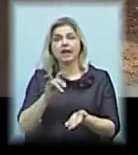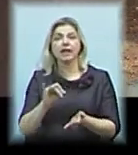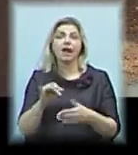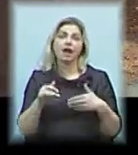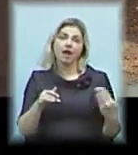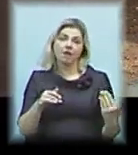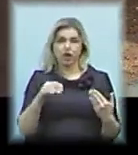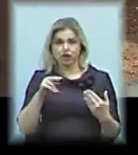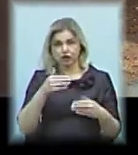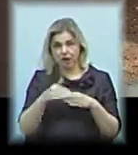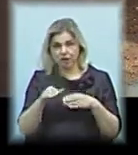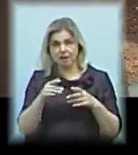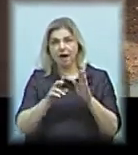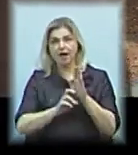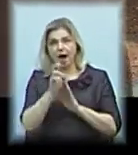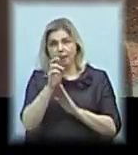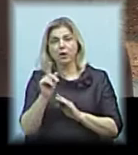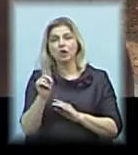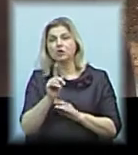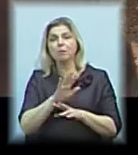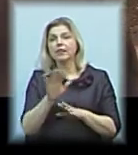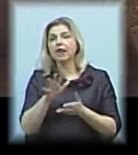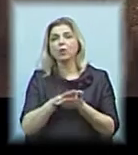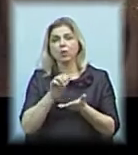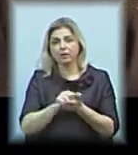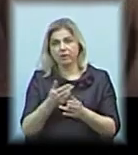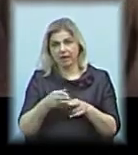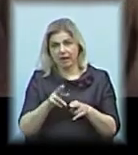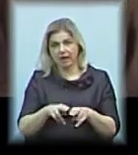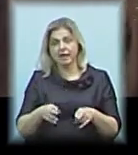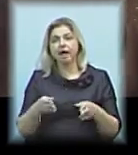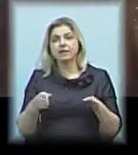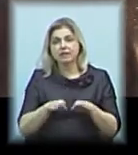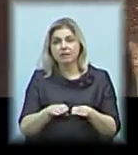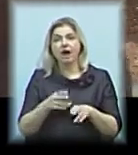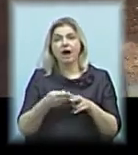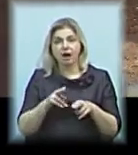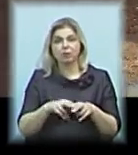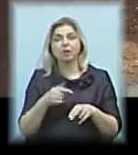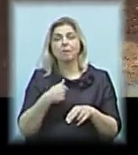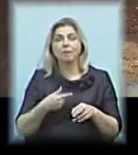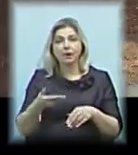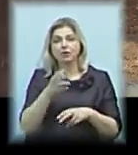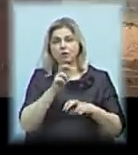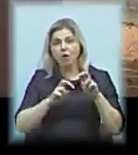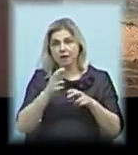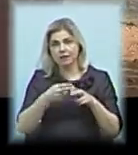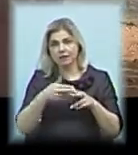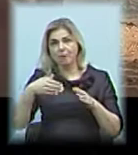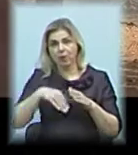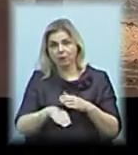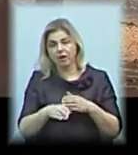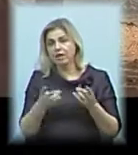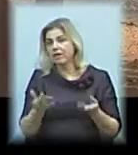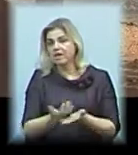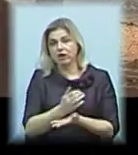храму, для того, щоб потім не рити і не руйнувати цієї стяжки, арматурі, яка буде. Ми шукали цей підвал, не вийшло,